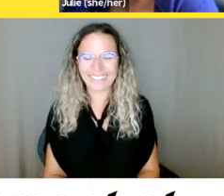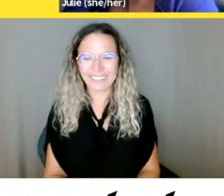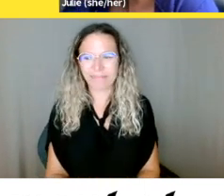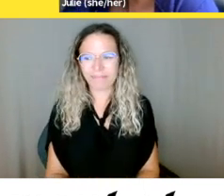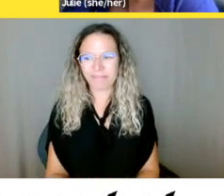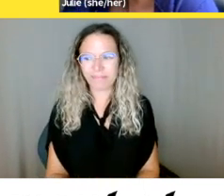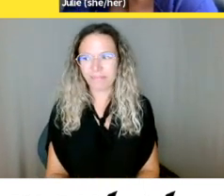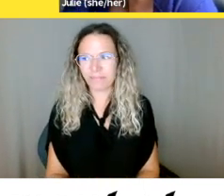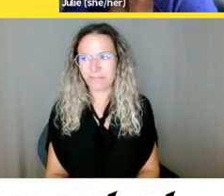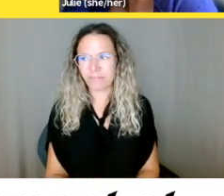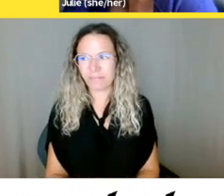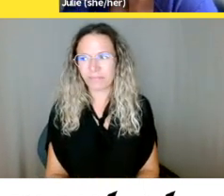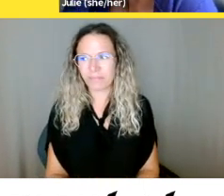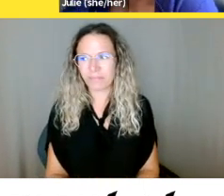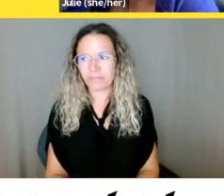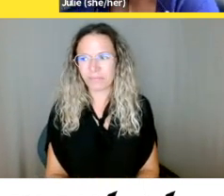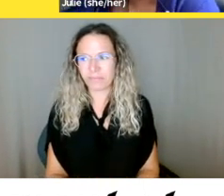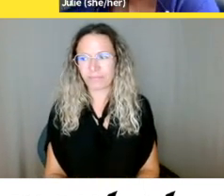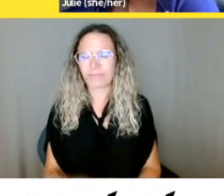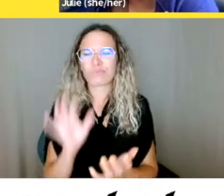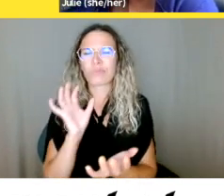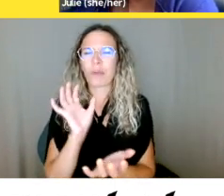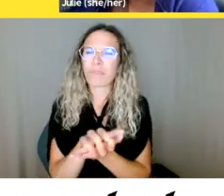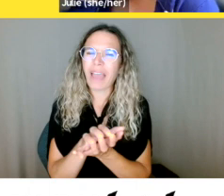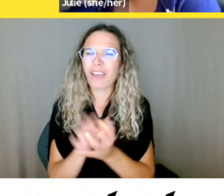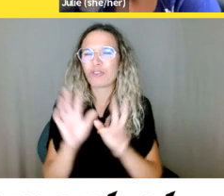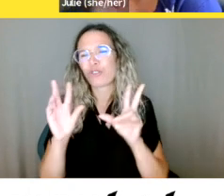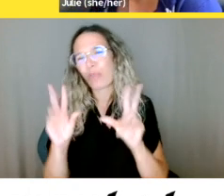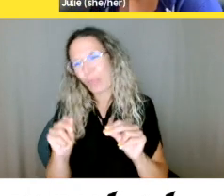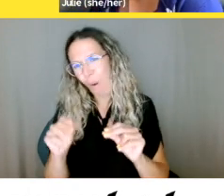inclue est une réponse qu'on n pas discutée encore.